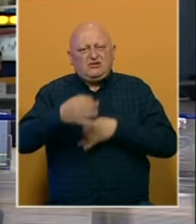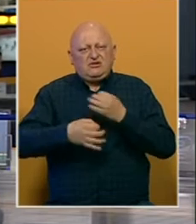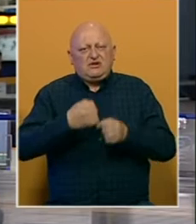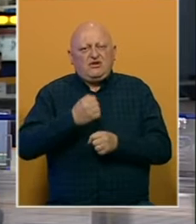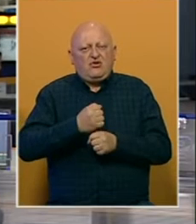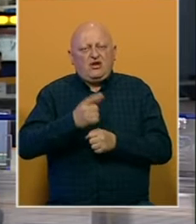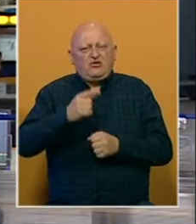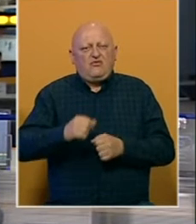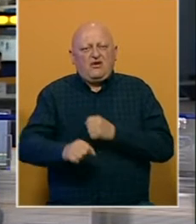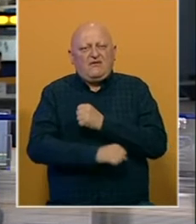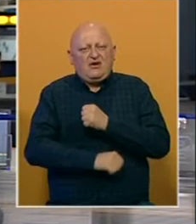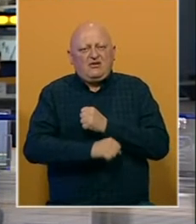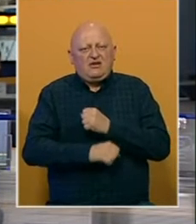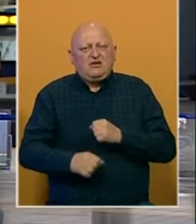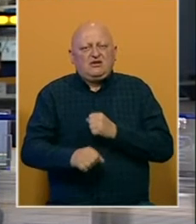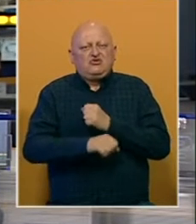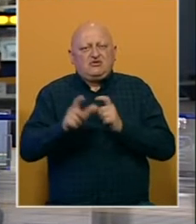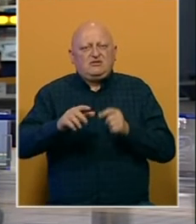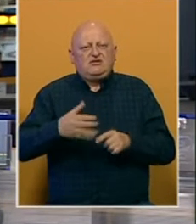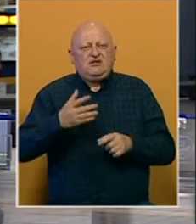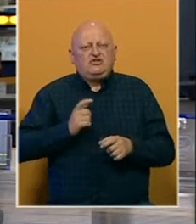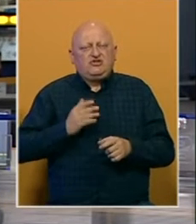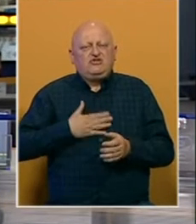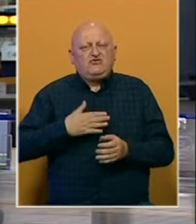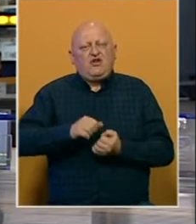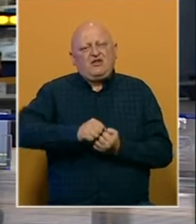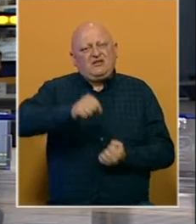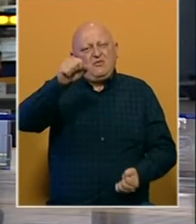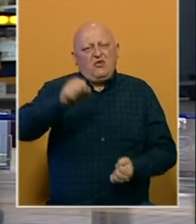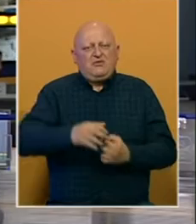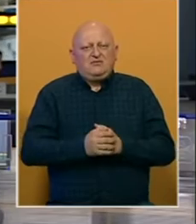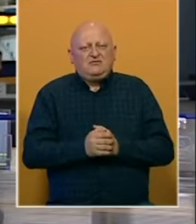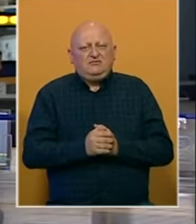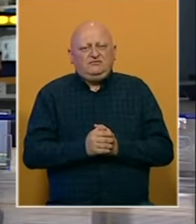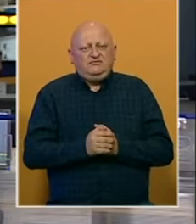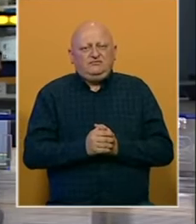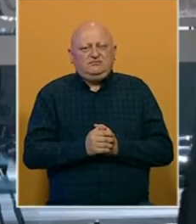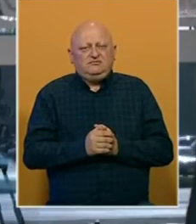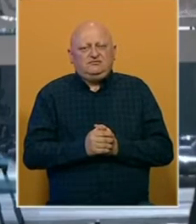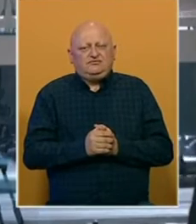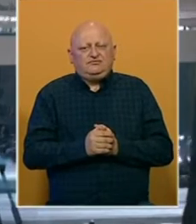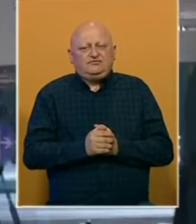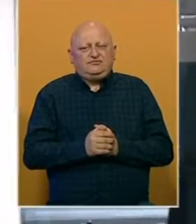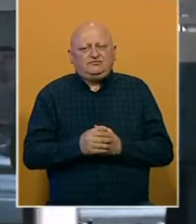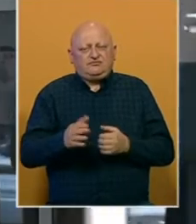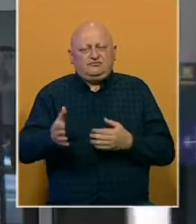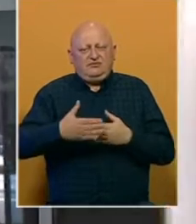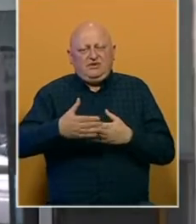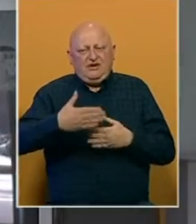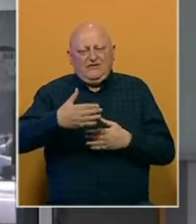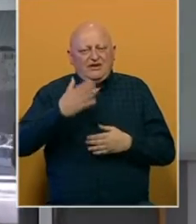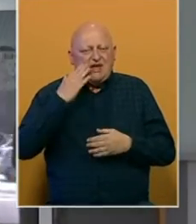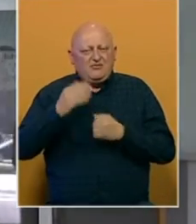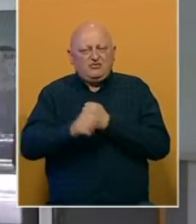traju istrage o radu ovog univerziteta, studenti i dalje čekaju svoje diplome. Vrata Američkog